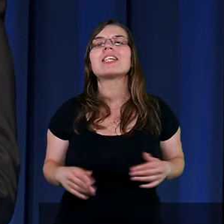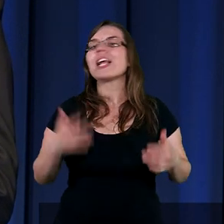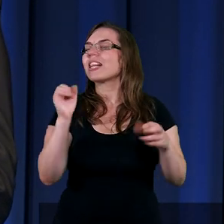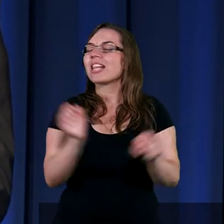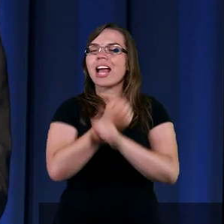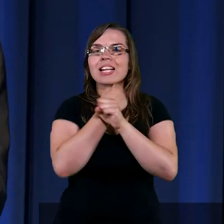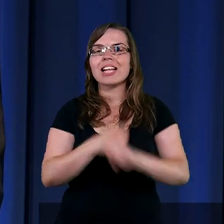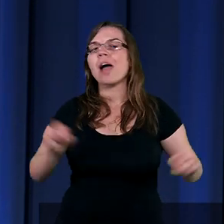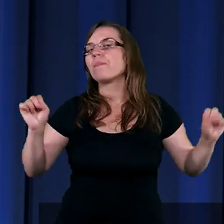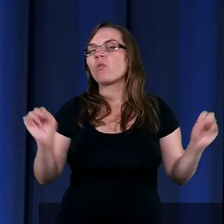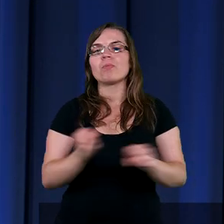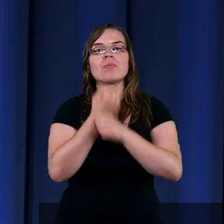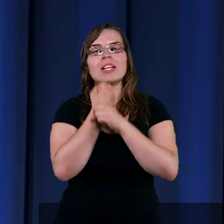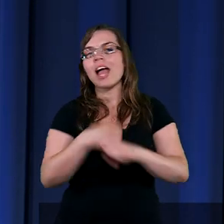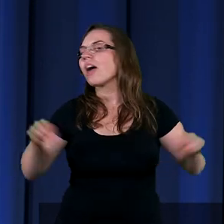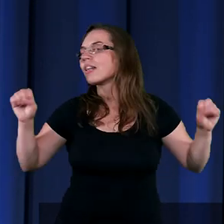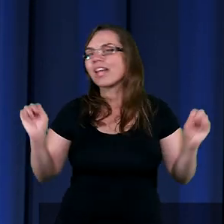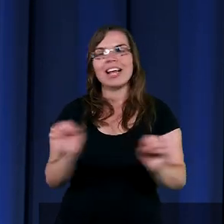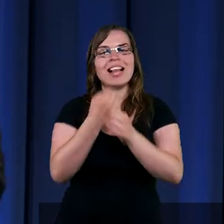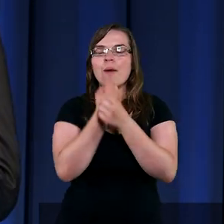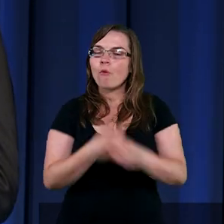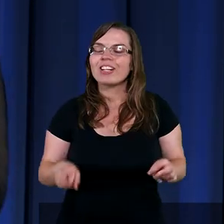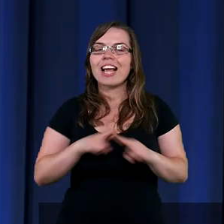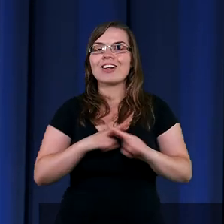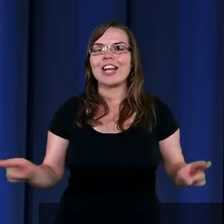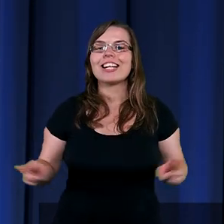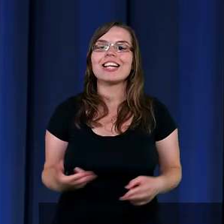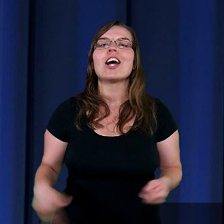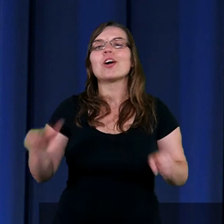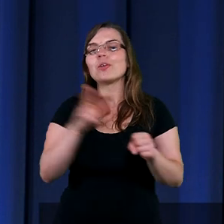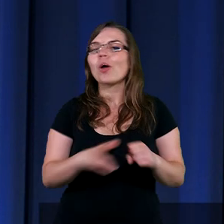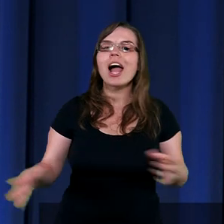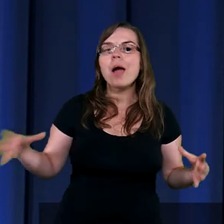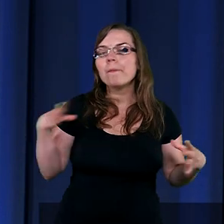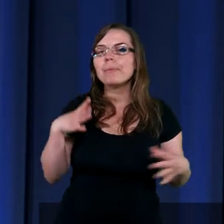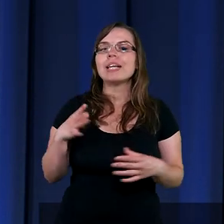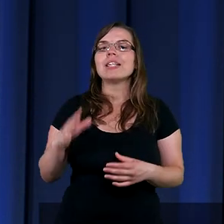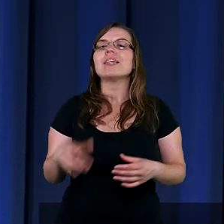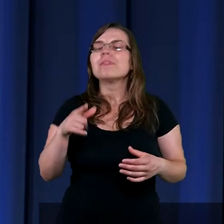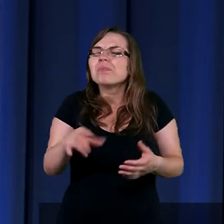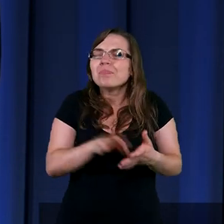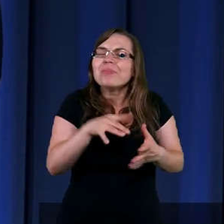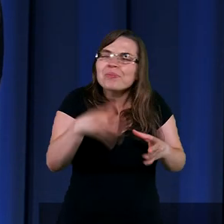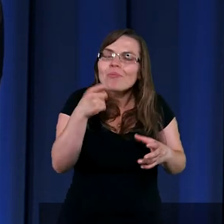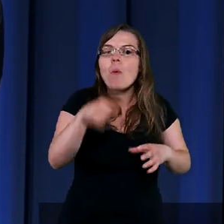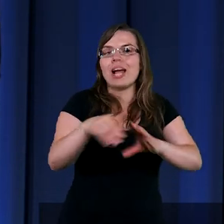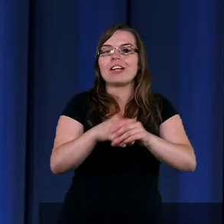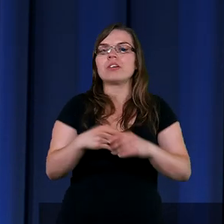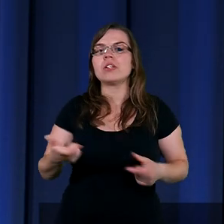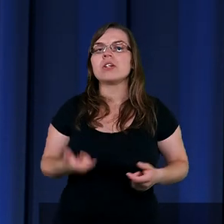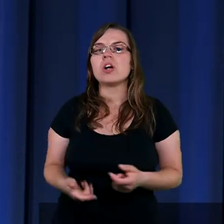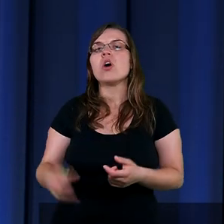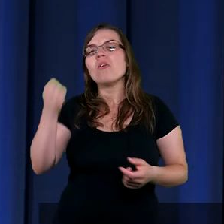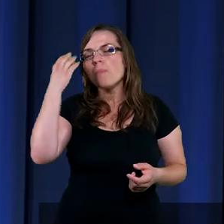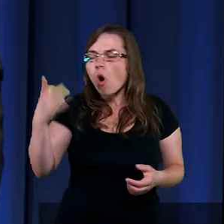Niesamowite, niesamowite, niesamowite rzeczy, których byli pod murem, ale